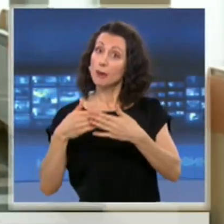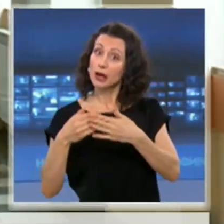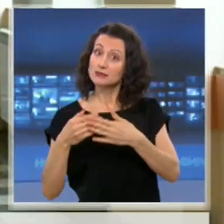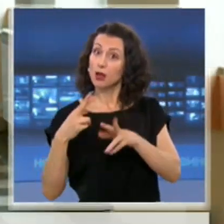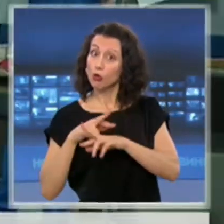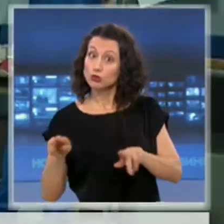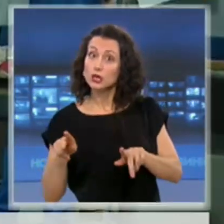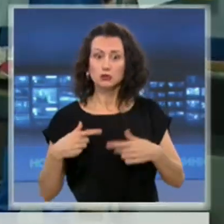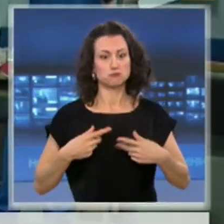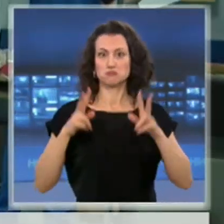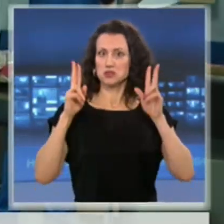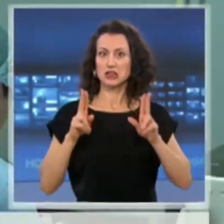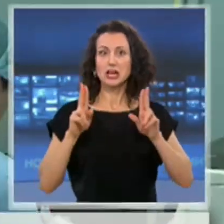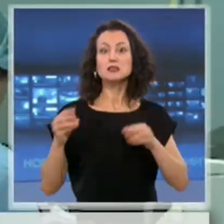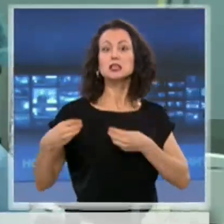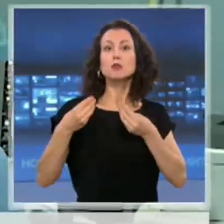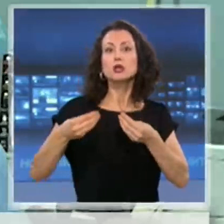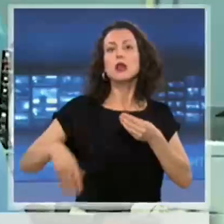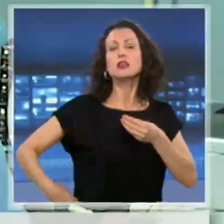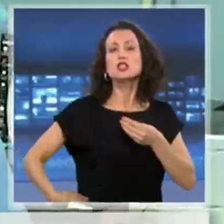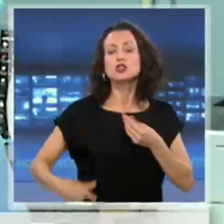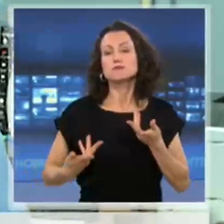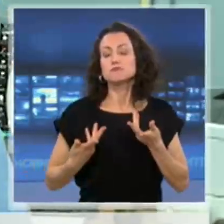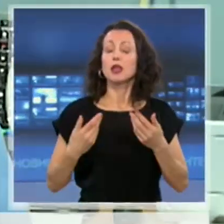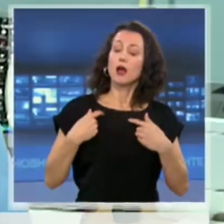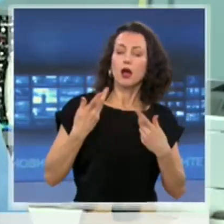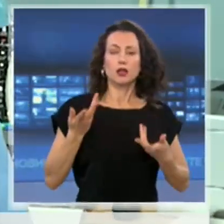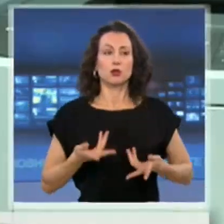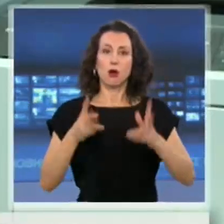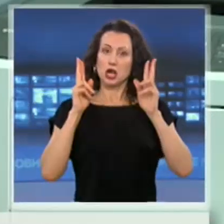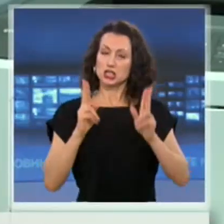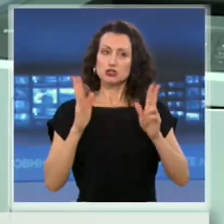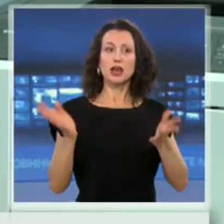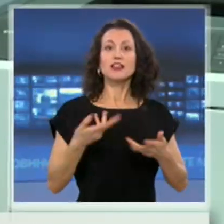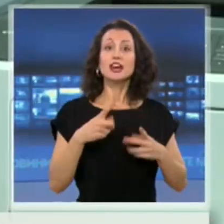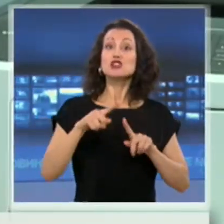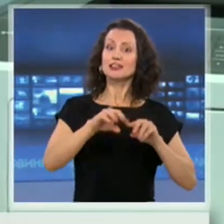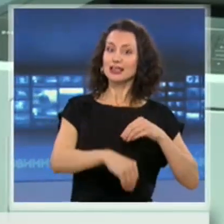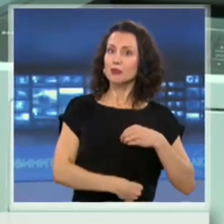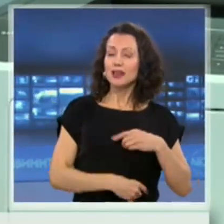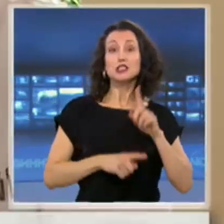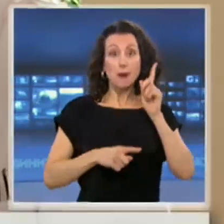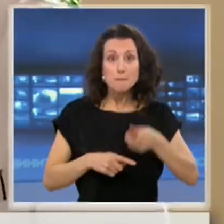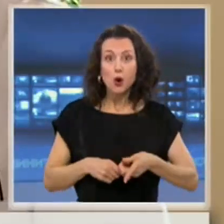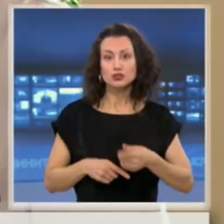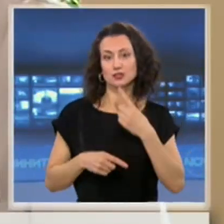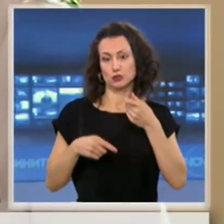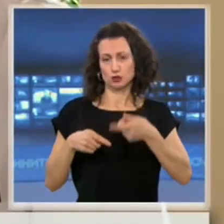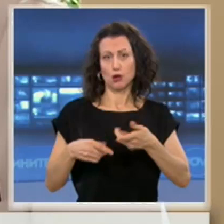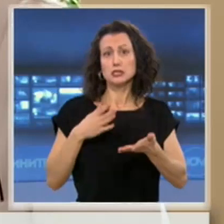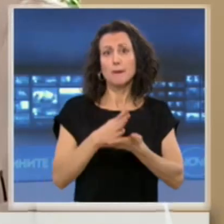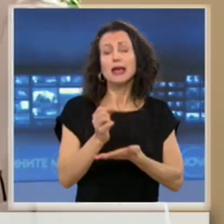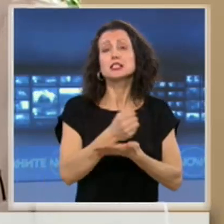отдъхва след новината, че трансплантациите вече са разрешени. По-спокойни са и лекарите. Защото този метод на лечение, прибъвшен